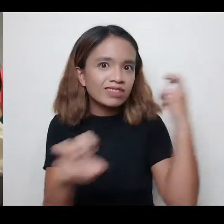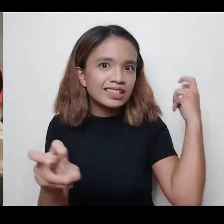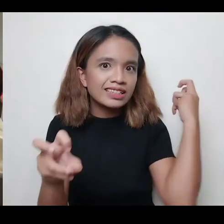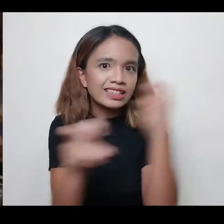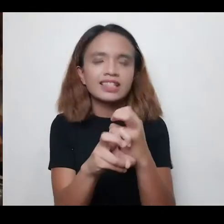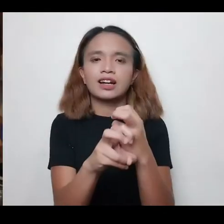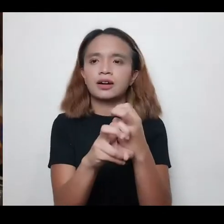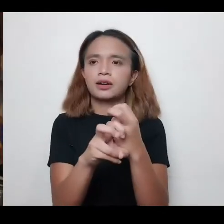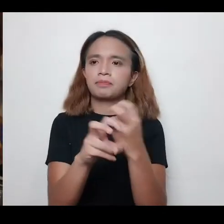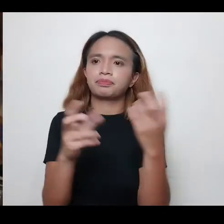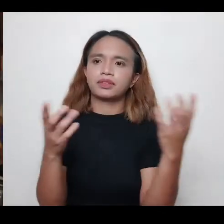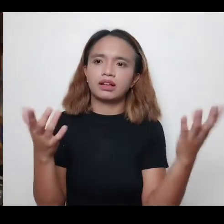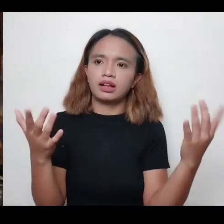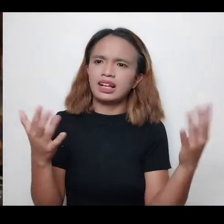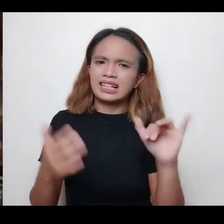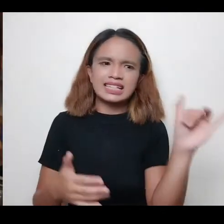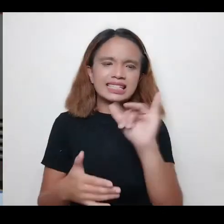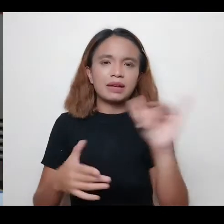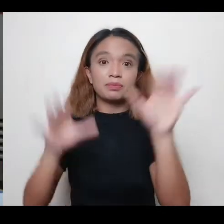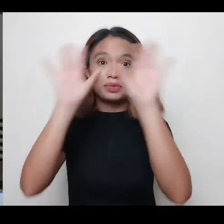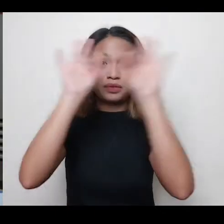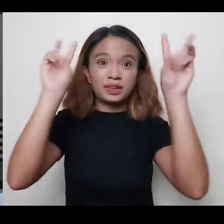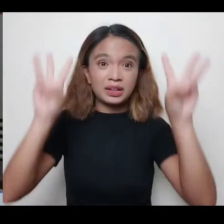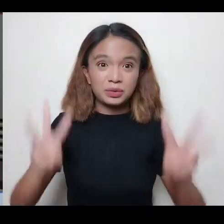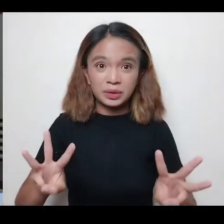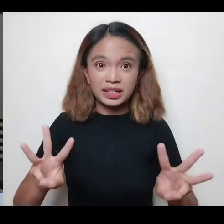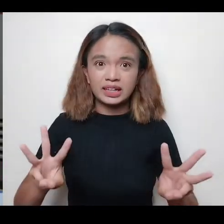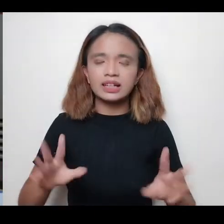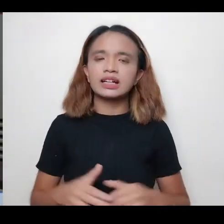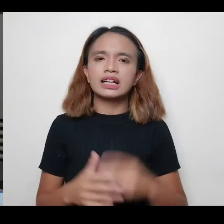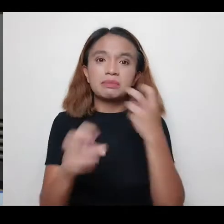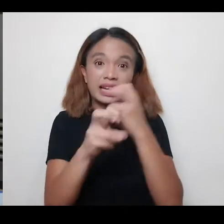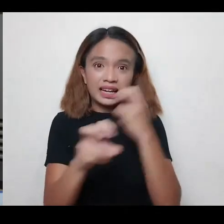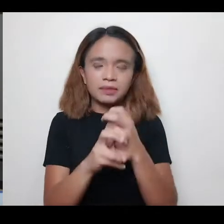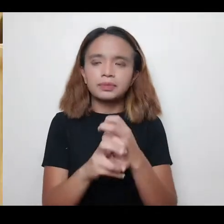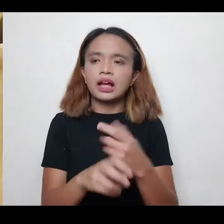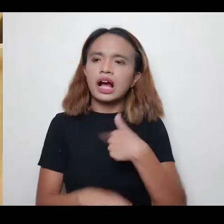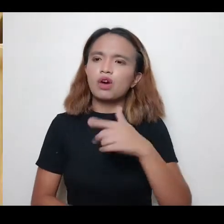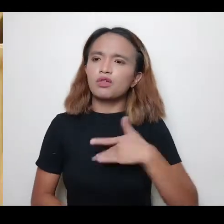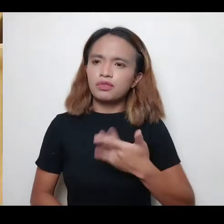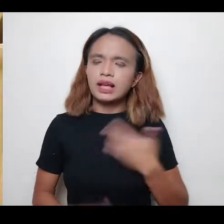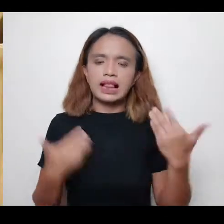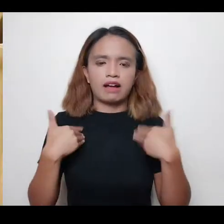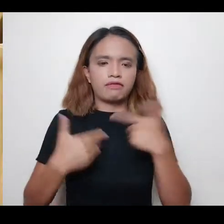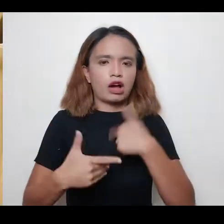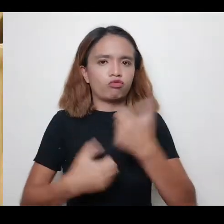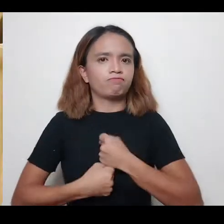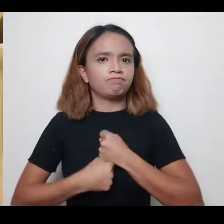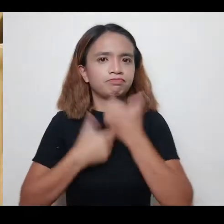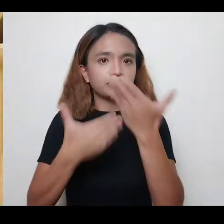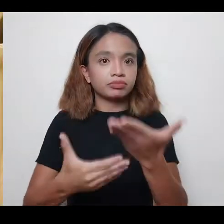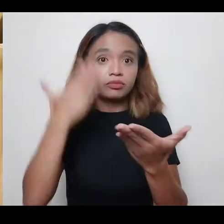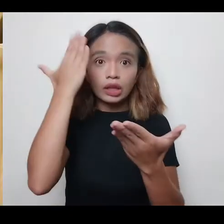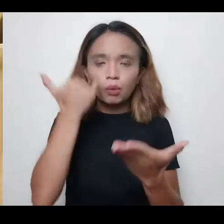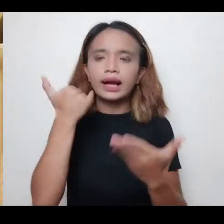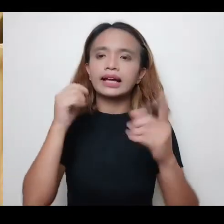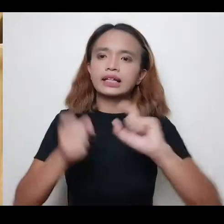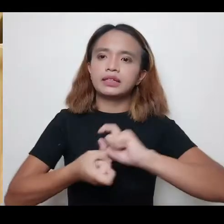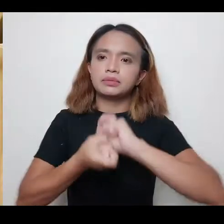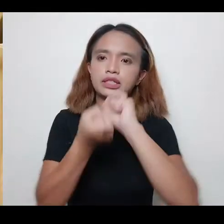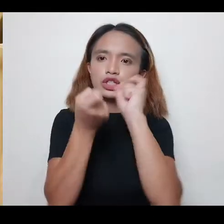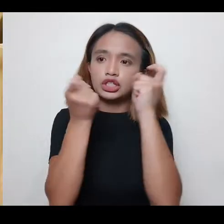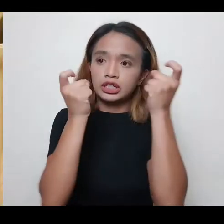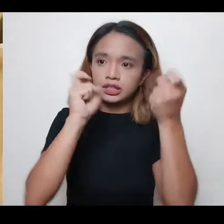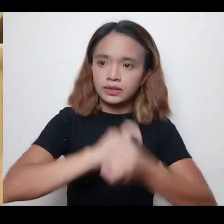mahirap yung ginagalawan na parang framework, pakiramdam ko magkakaroon ako ng boses. Para